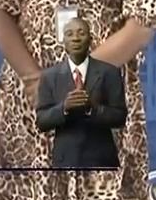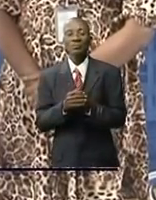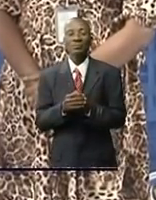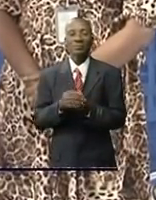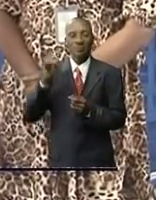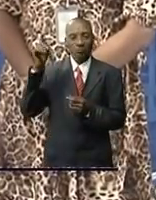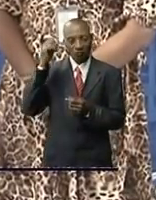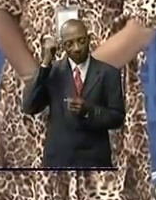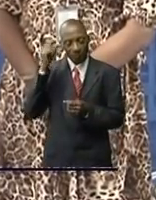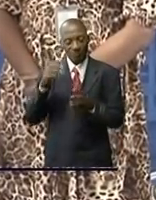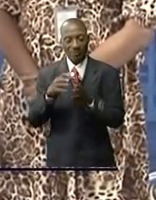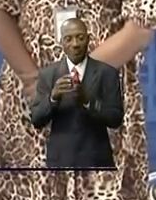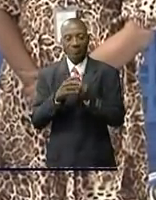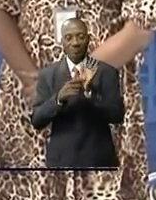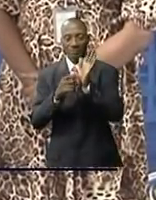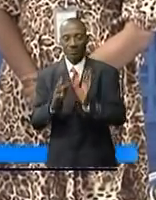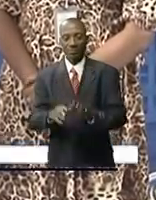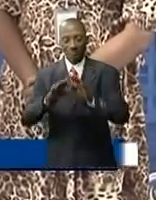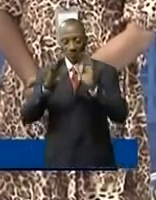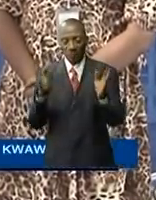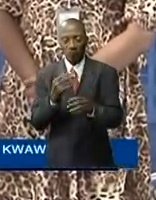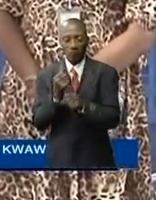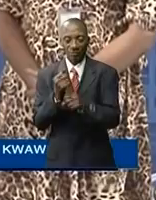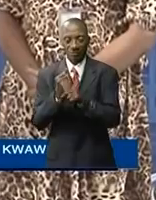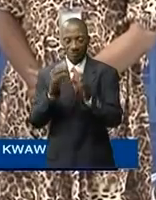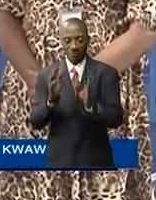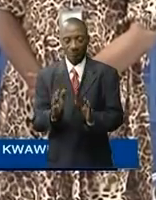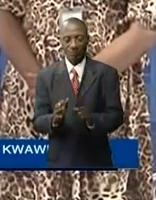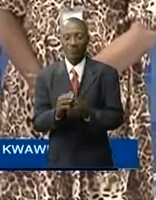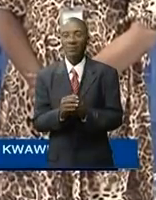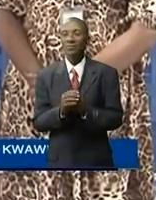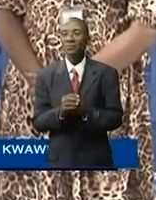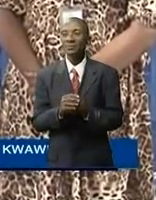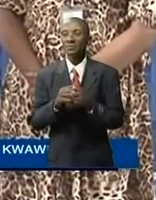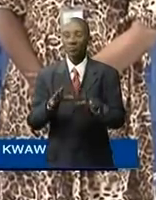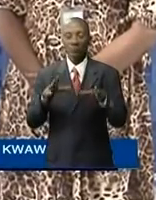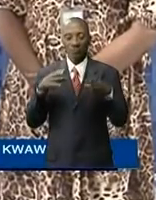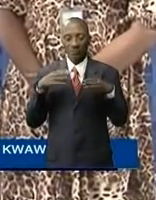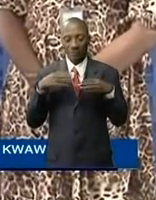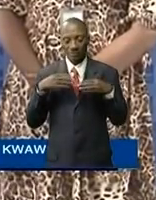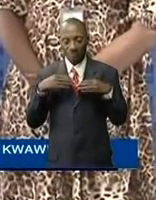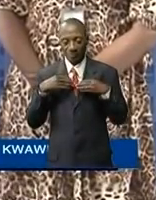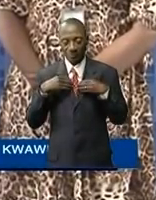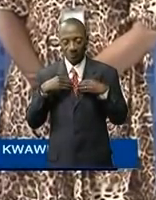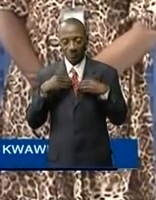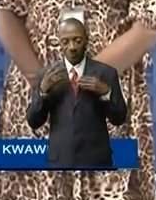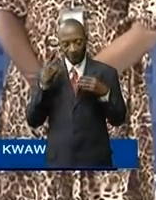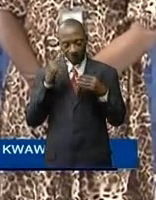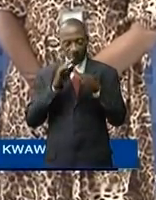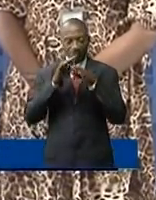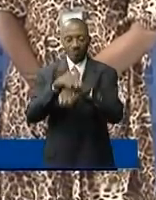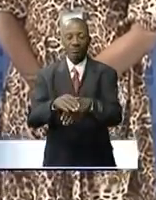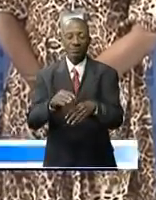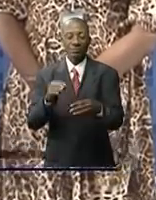foisonnent sur les réseaux sociaux et sur la toile, parce que ce n pas très bon pour la suite et surtout quand nous avons en perspective